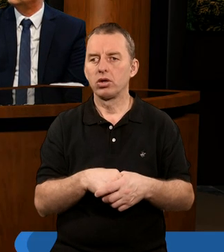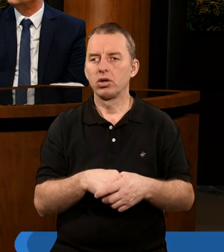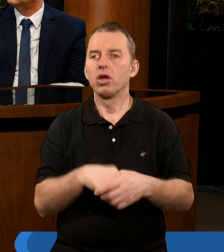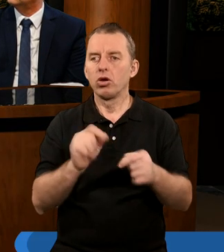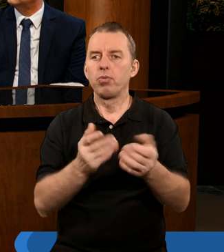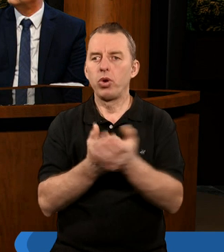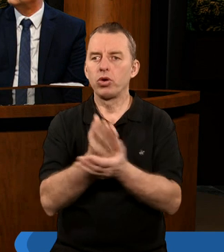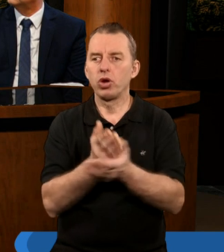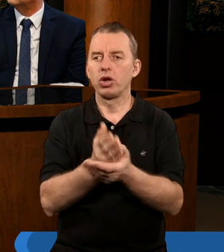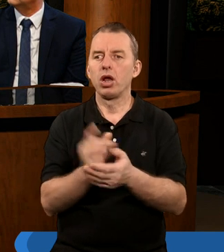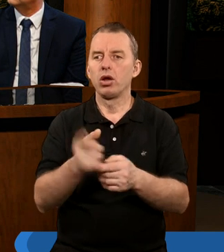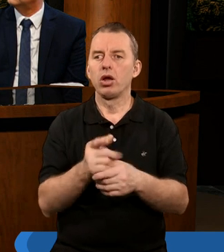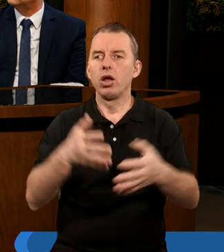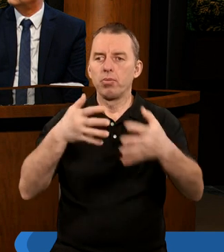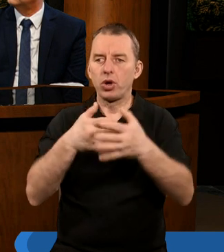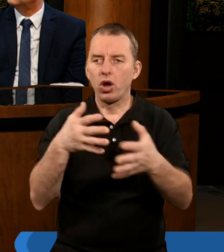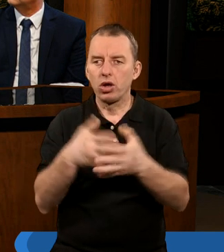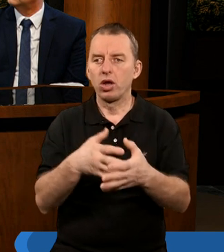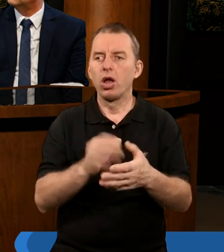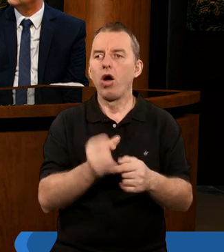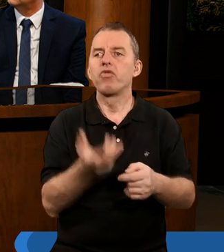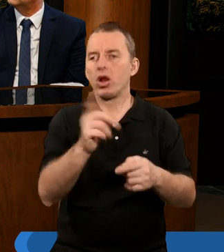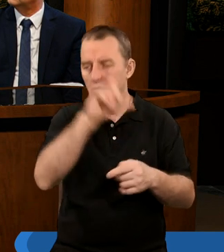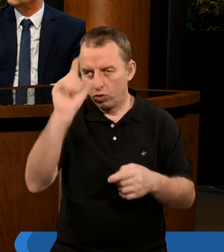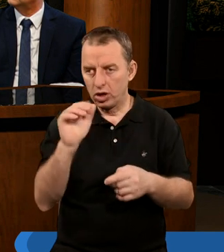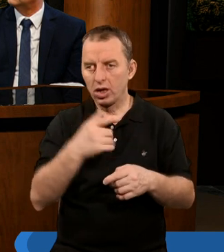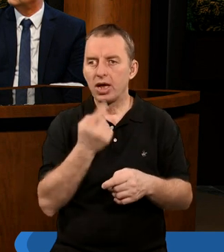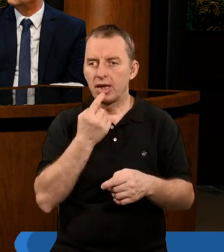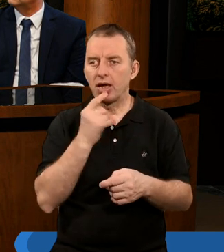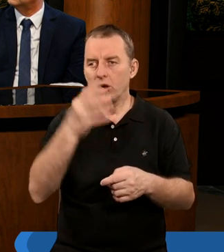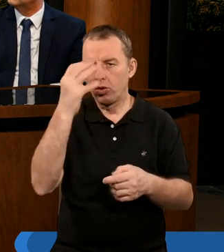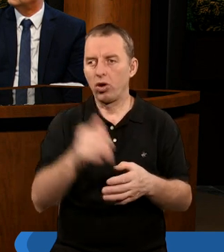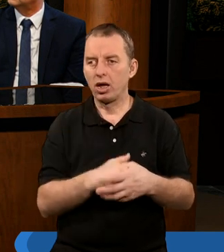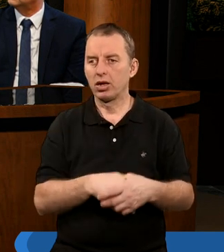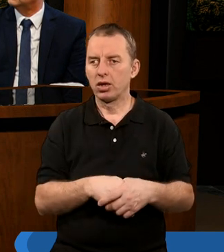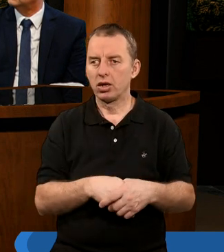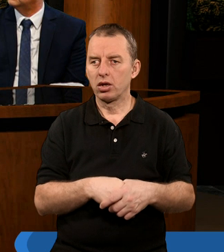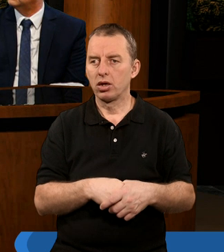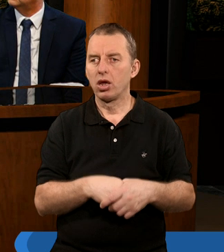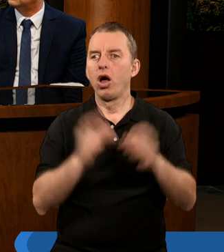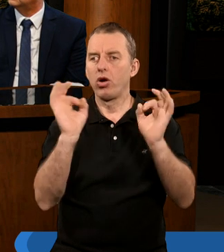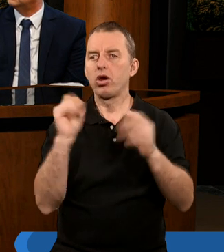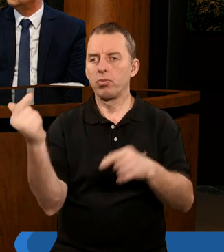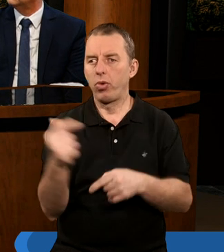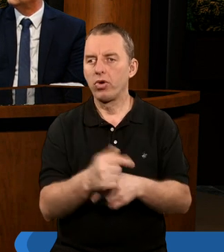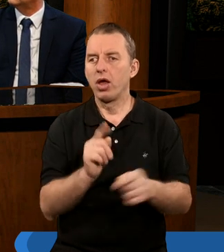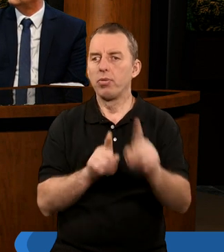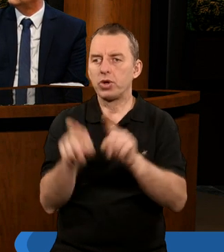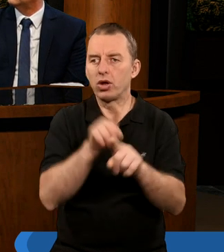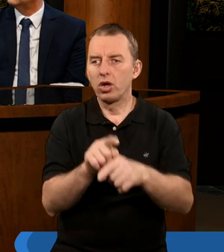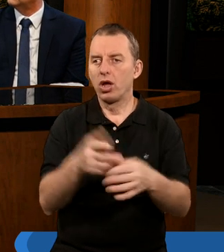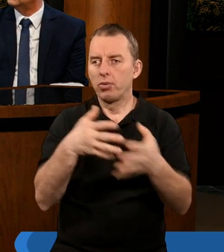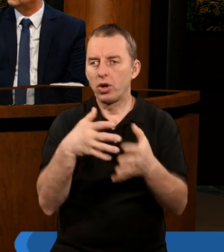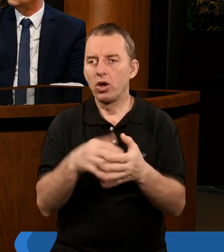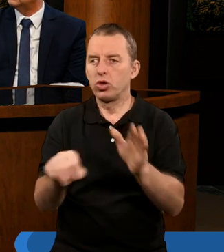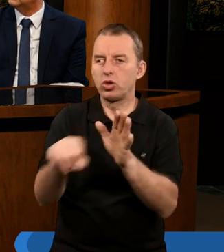się posługujemy, ten przekład mówi prorokować o wielu ludach, narodach, językach, królach, ale oryginalnie powinno być to przetłumaczone jako